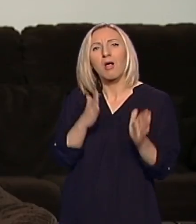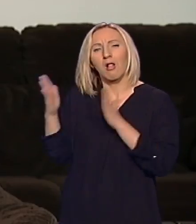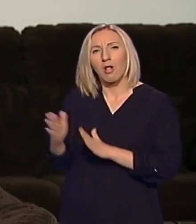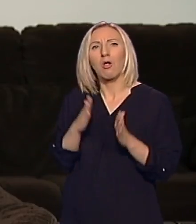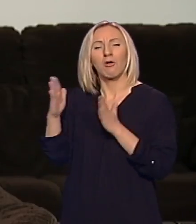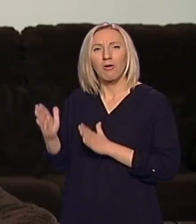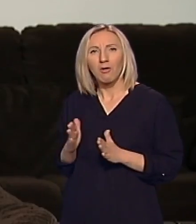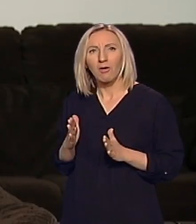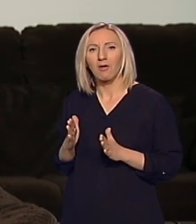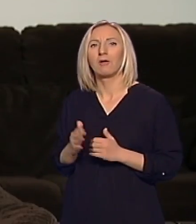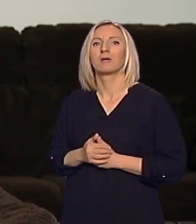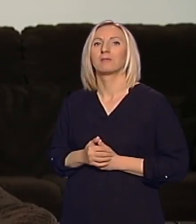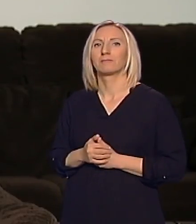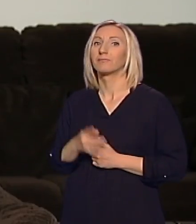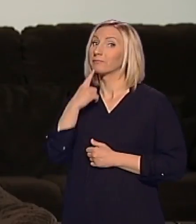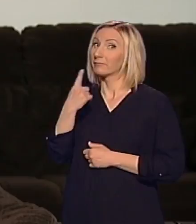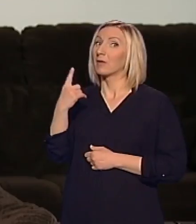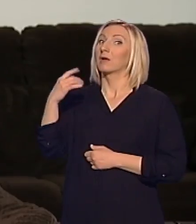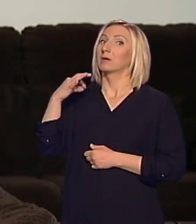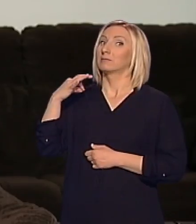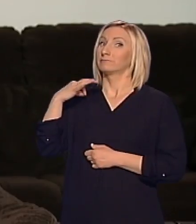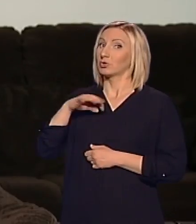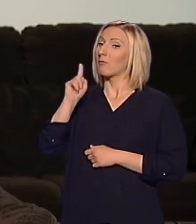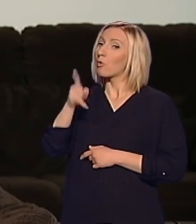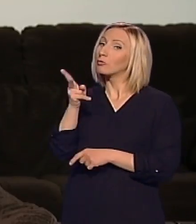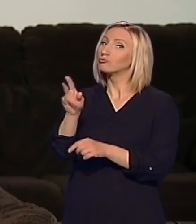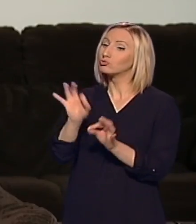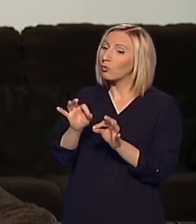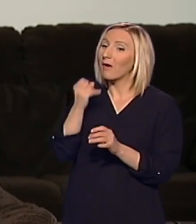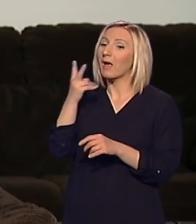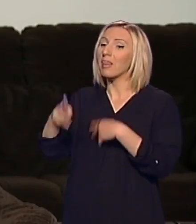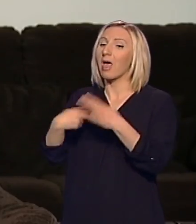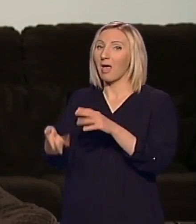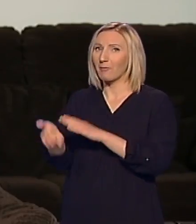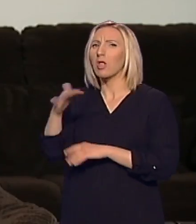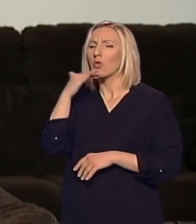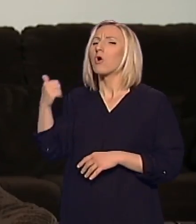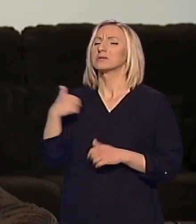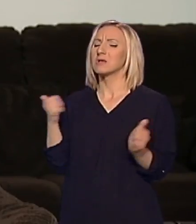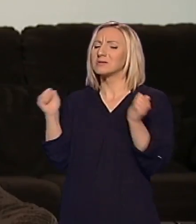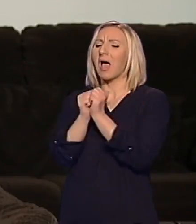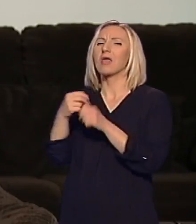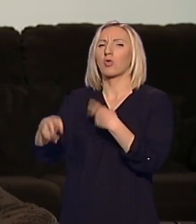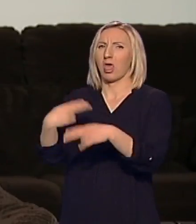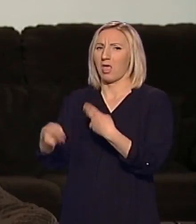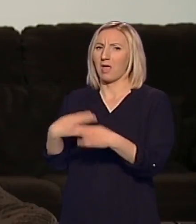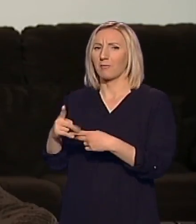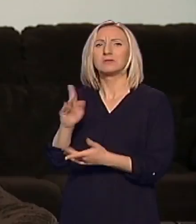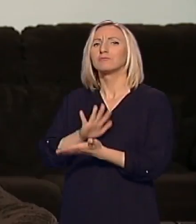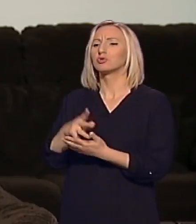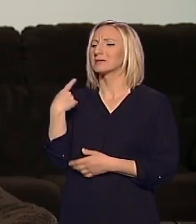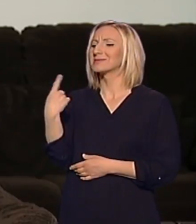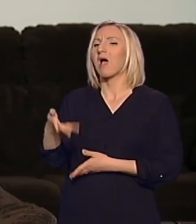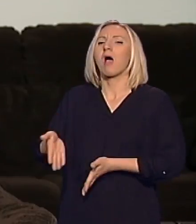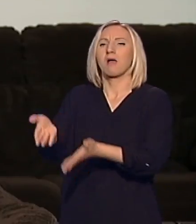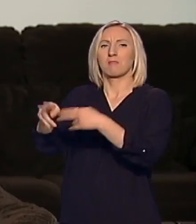I moraš da ga čuvaš i kad izađete napolje. Ja sam dosta s njima izlazila napolje, nisam puštila same.